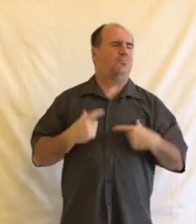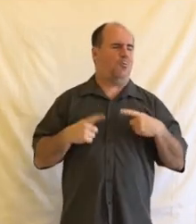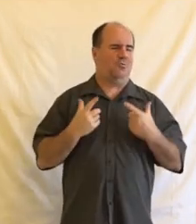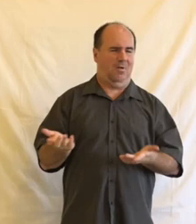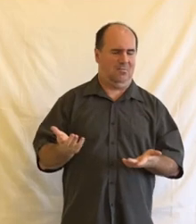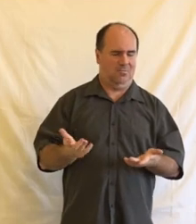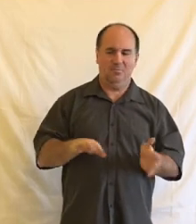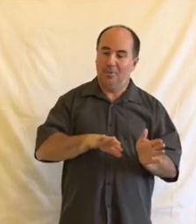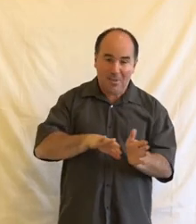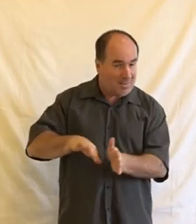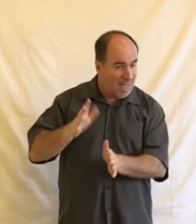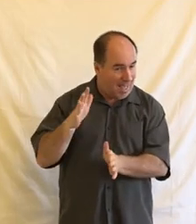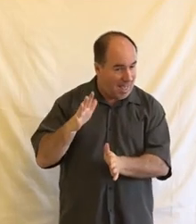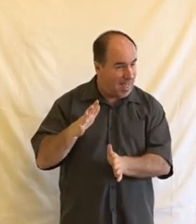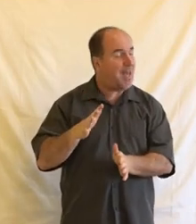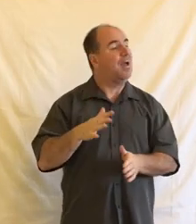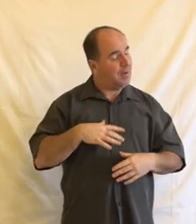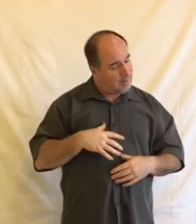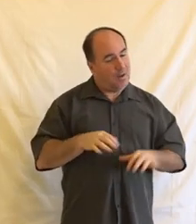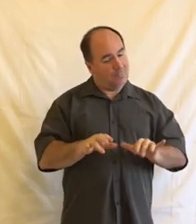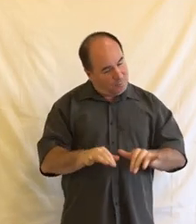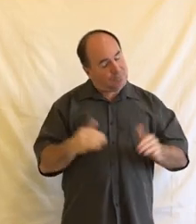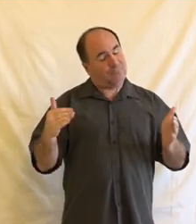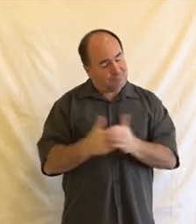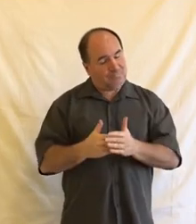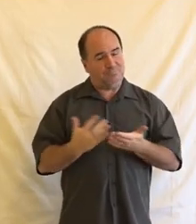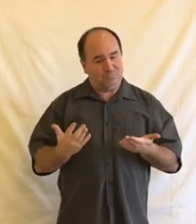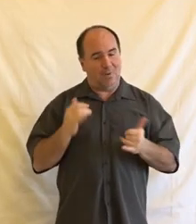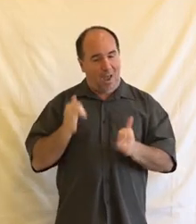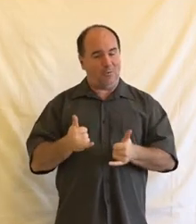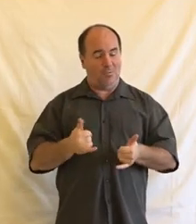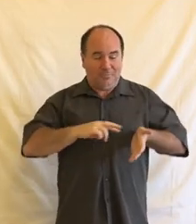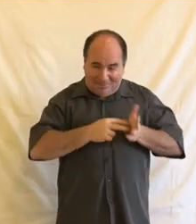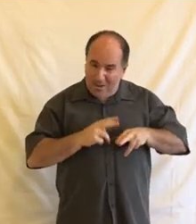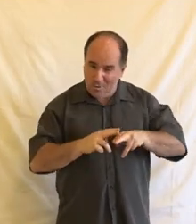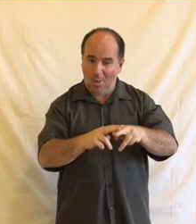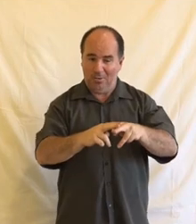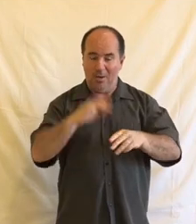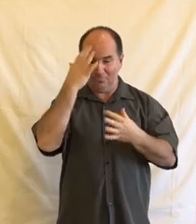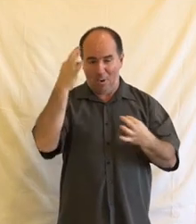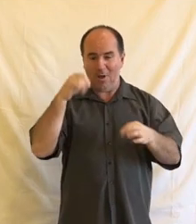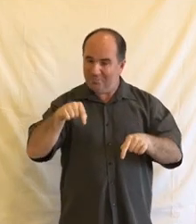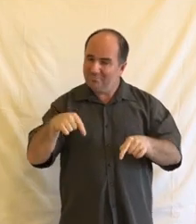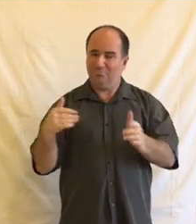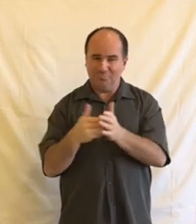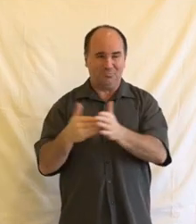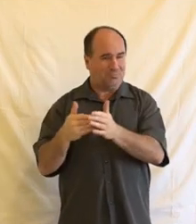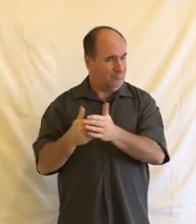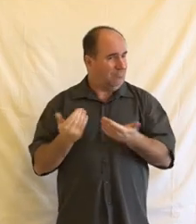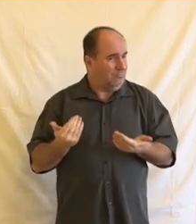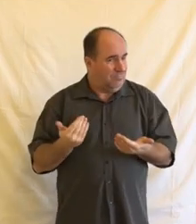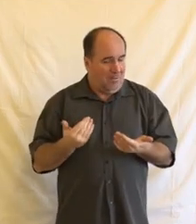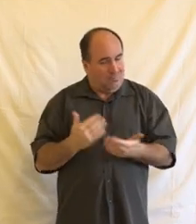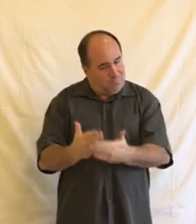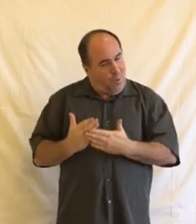myslím a uvidíme potom s kolegy, určitě o tom budeme dál mluvit, technologie nám mohou v mnoha ohledech pomoci, jsou to velcí